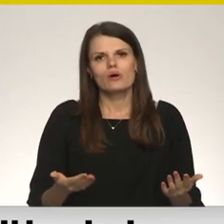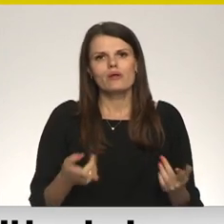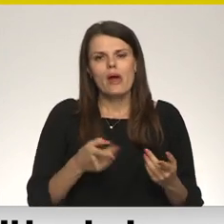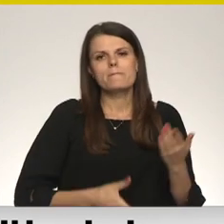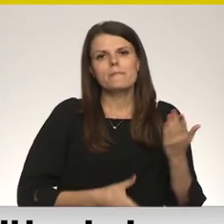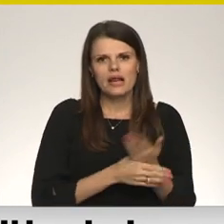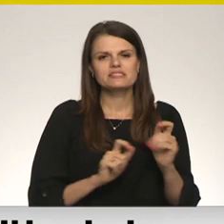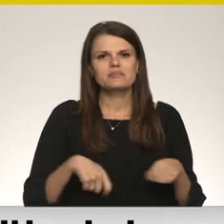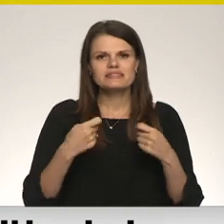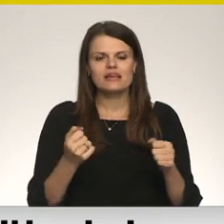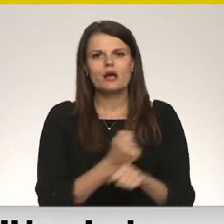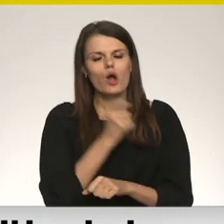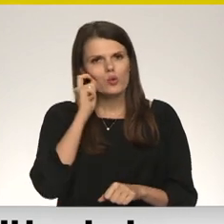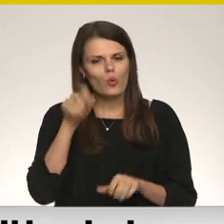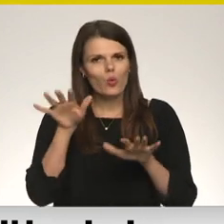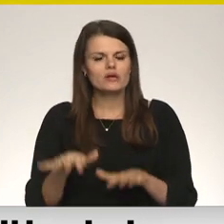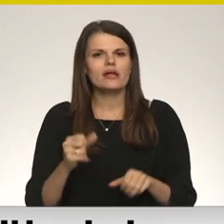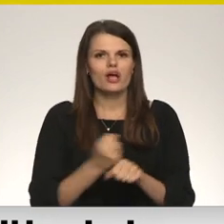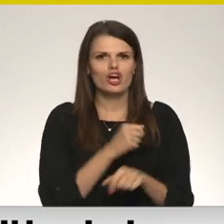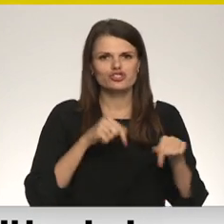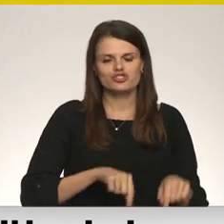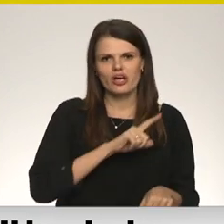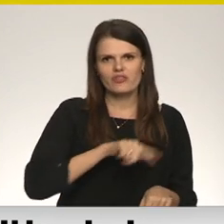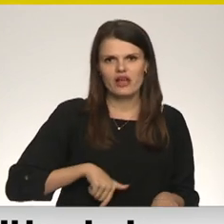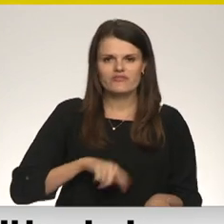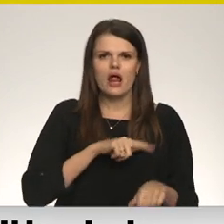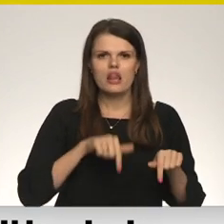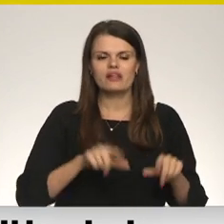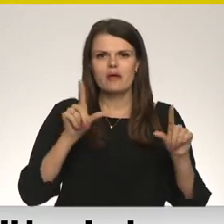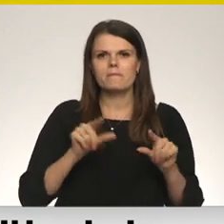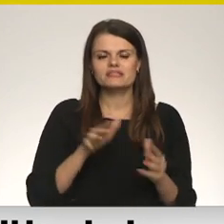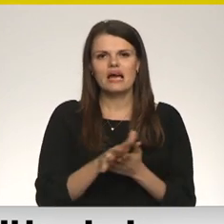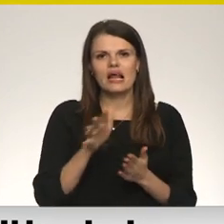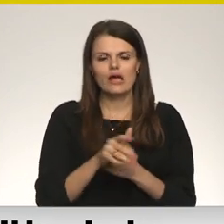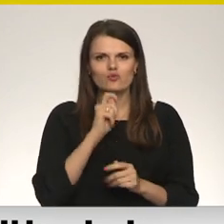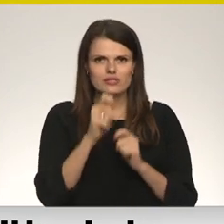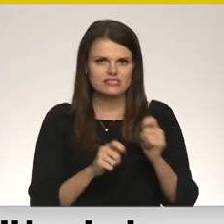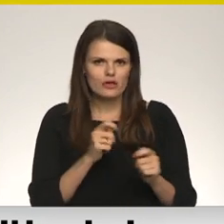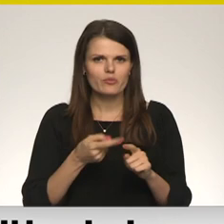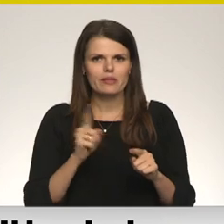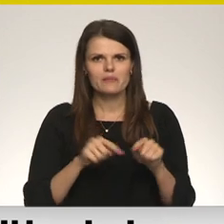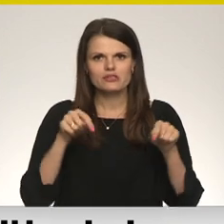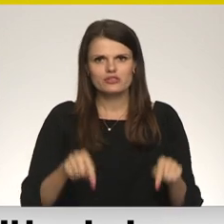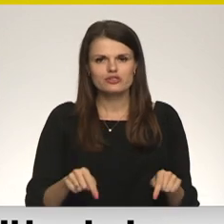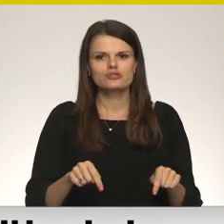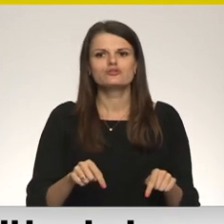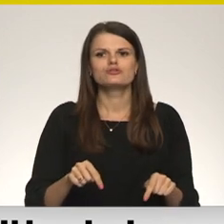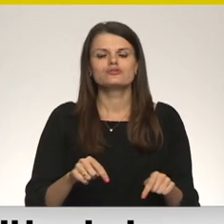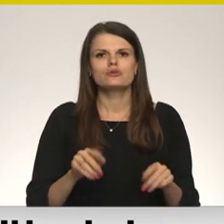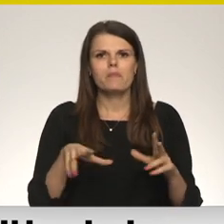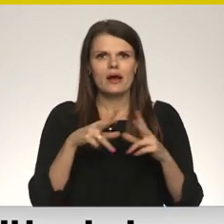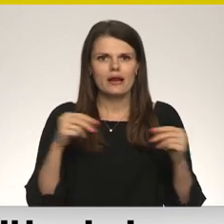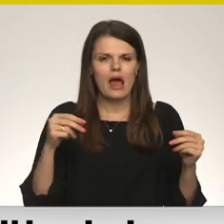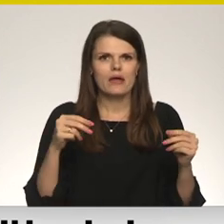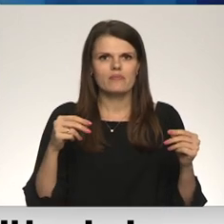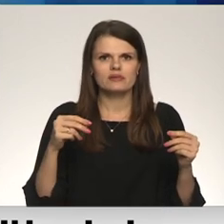Palīdzības tiek sniegta gan Ukrainā, gan šeit Latvijā. Šeit Latvijā mazliet mazāk tiek lietot ziedojumi, jo šeit uz galvas par laimu nekas